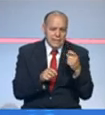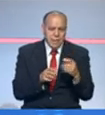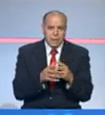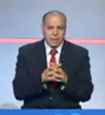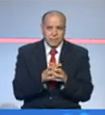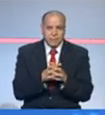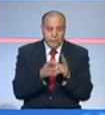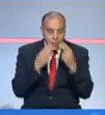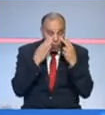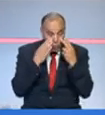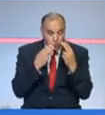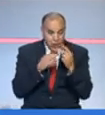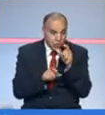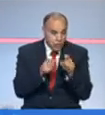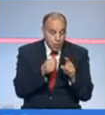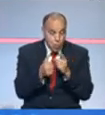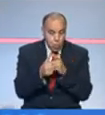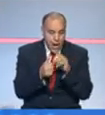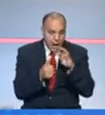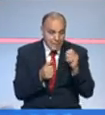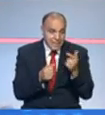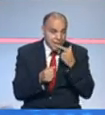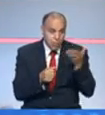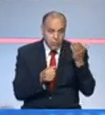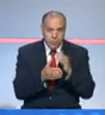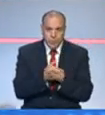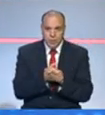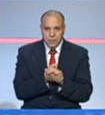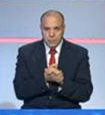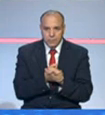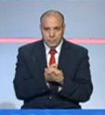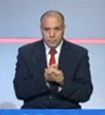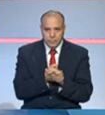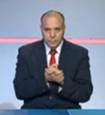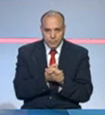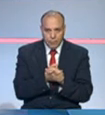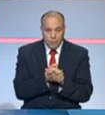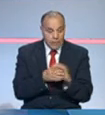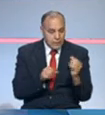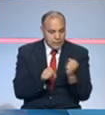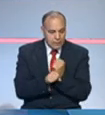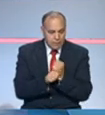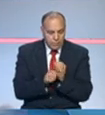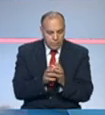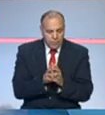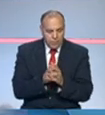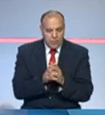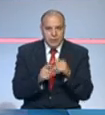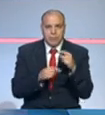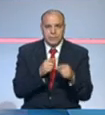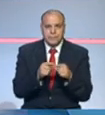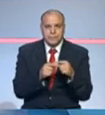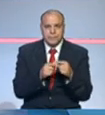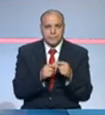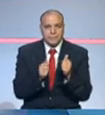كنشوفوا الشريحة الأولانية أربعين الفوق اللي هي تعمل ديما الحالات